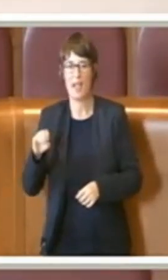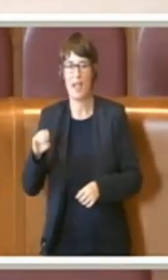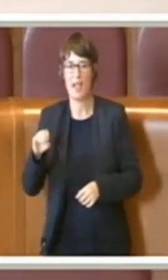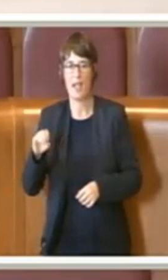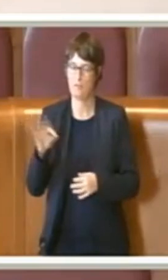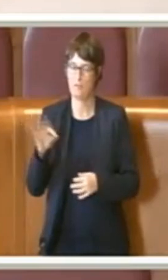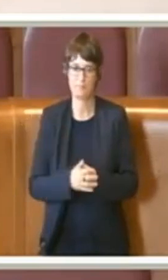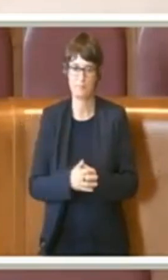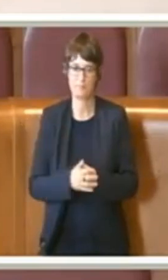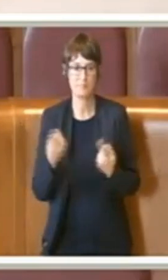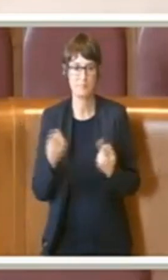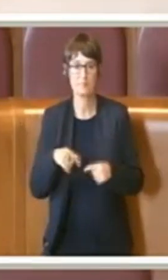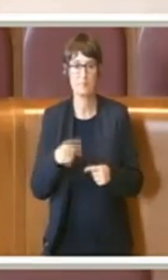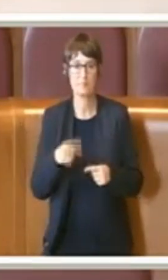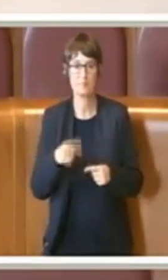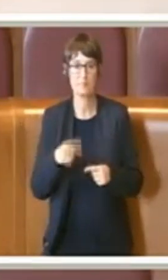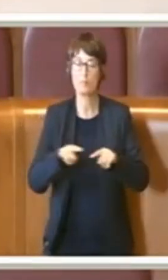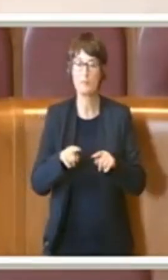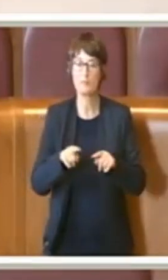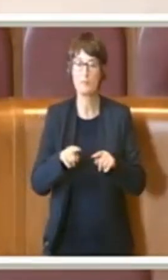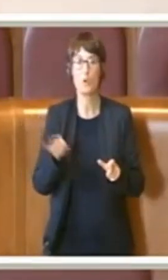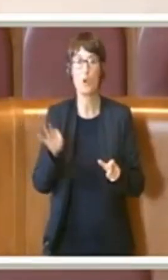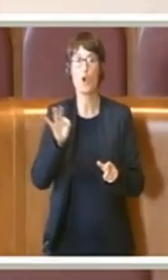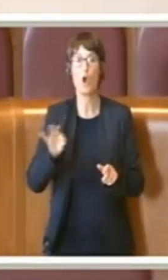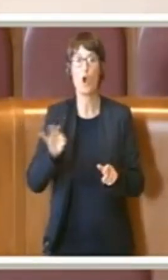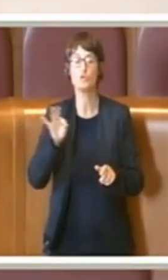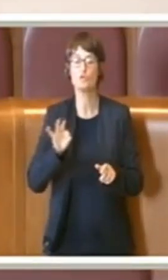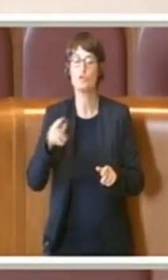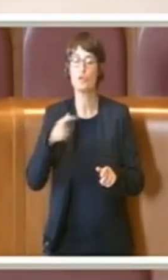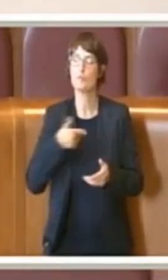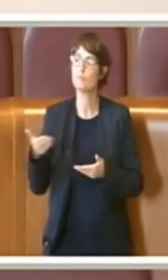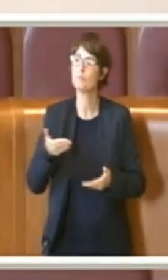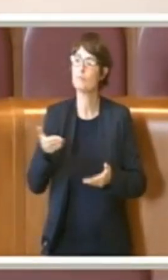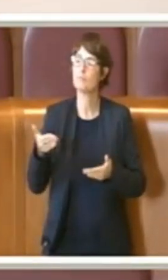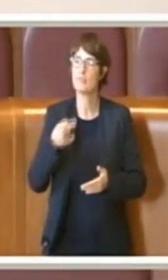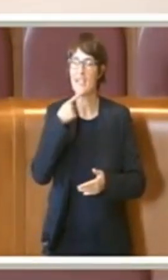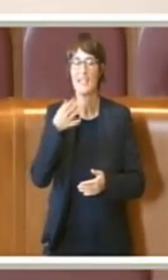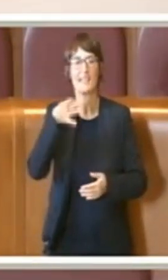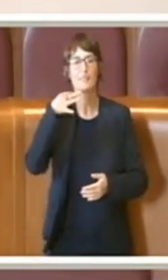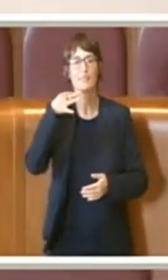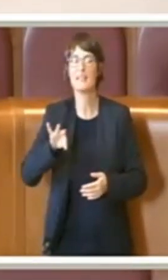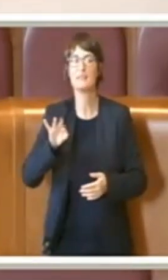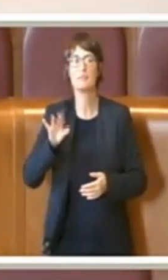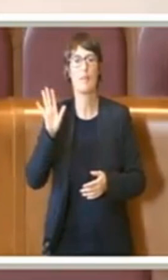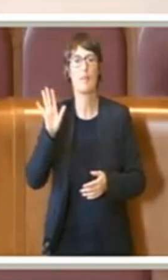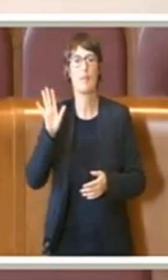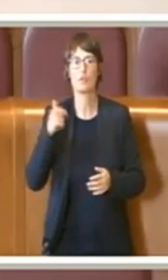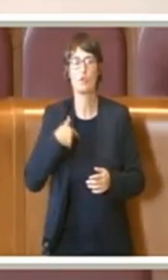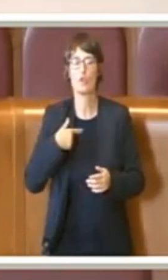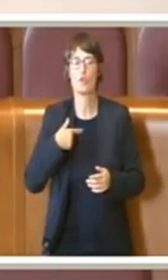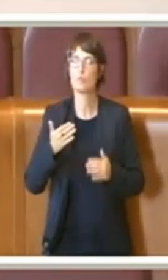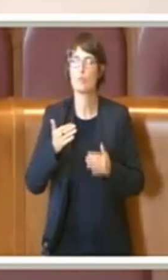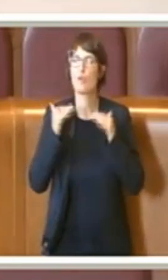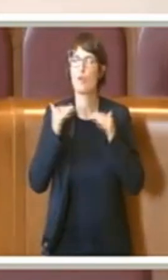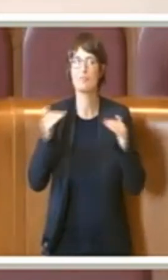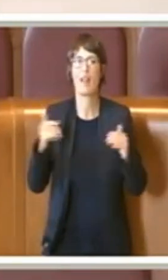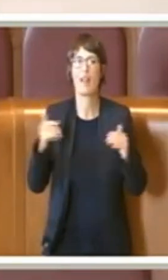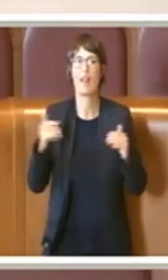Commissione sulla cocciniglia noi abbiamo invidato tutti i massimi esperti che c'erano a livello nazionale, abbiamo invitato